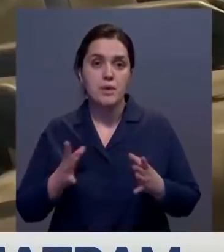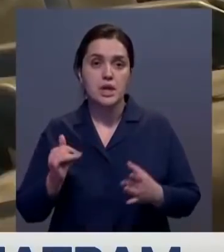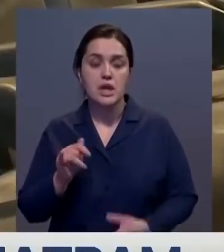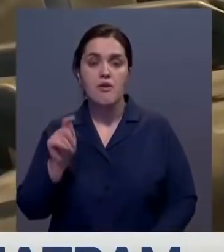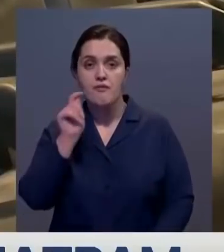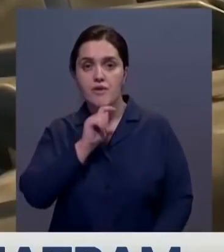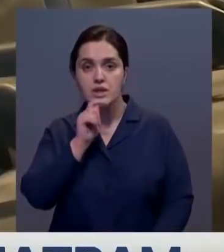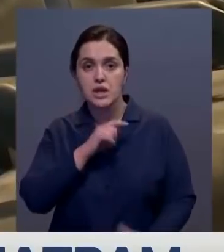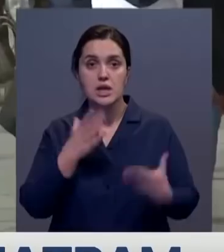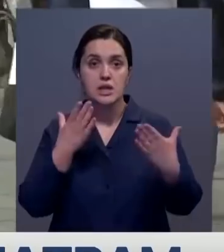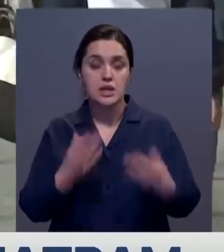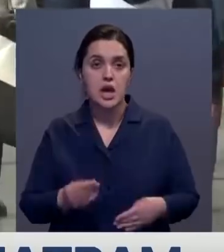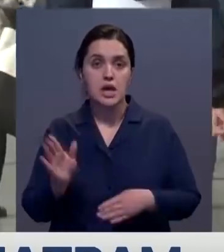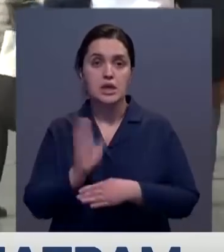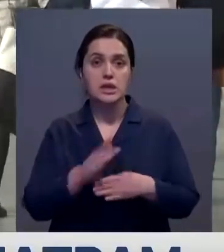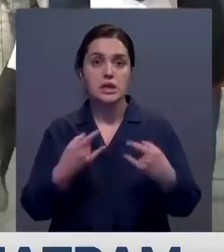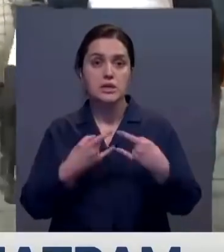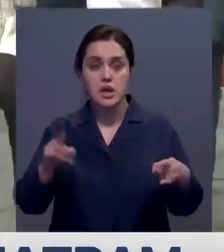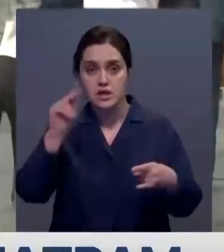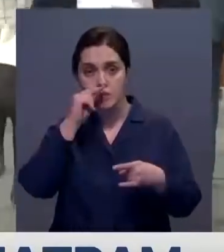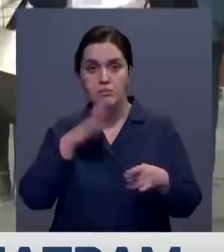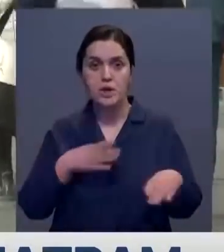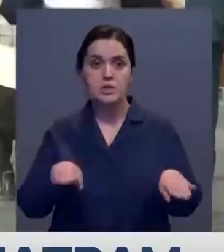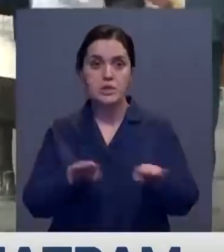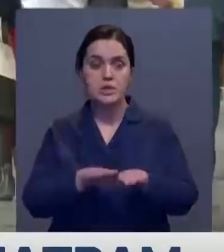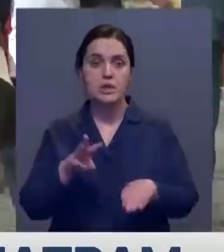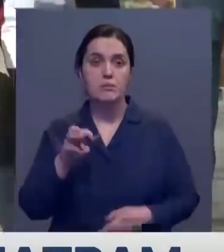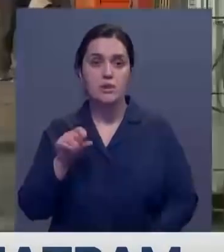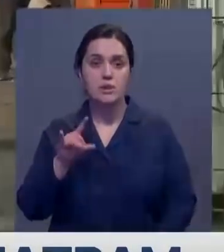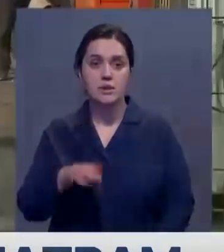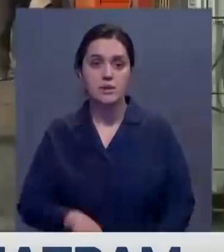и воскресные дни. Отмечу, кинотеатры в Шемкенте были закрыты с марта.